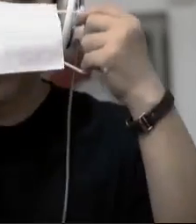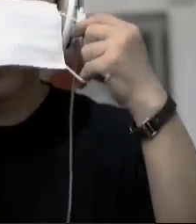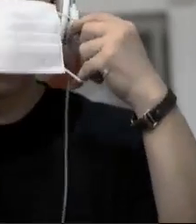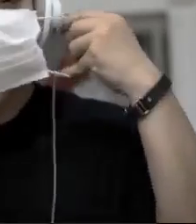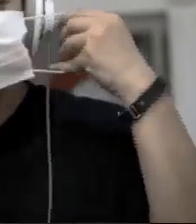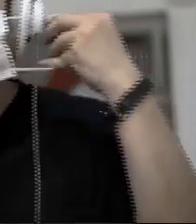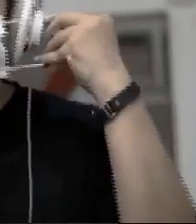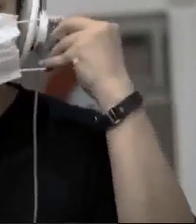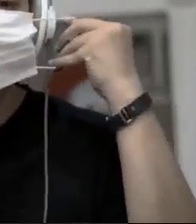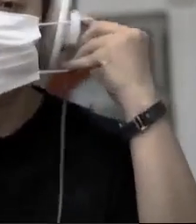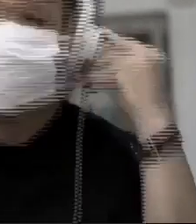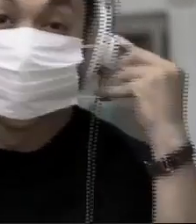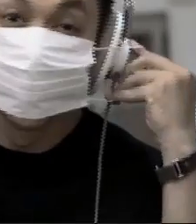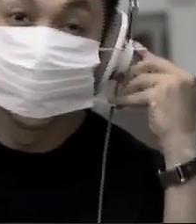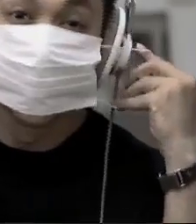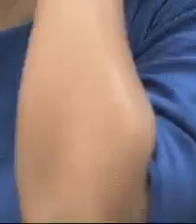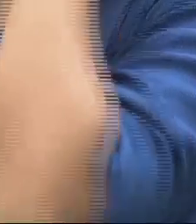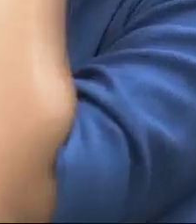selanjutnya.